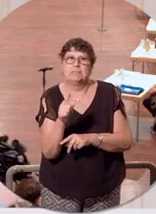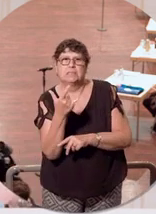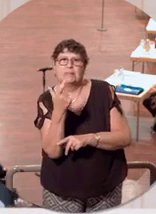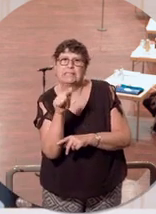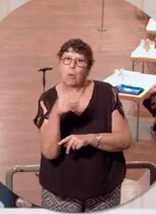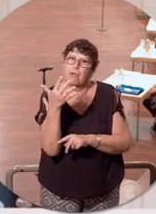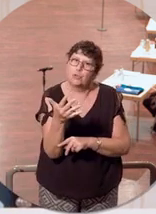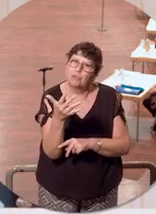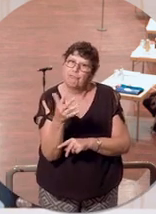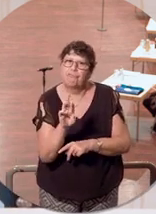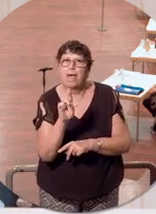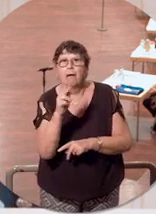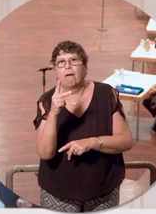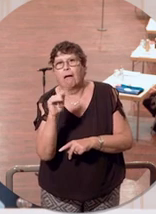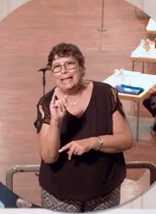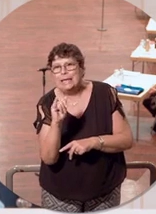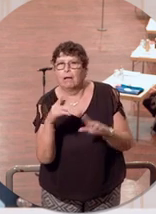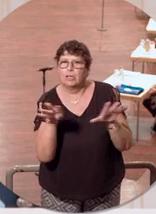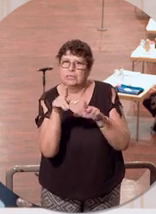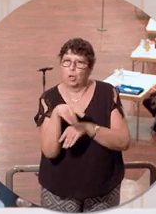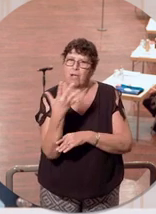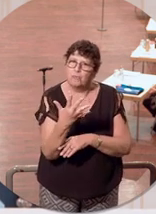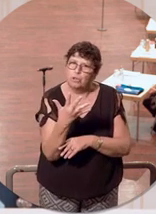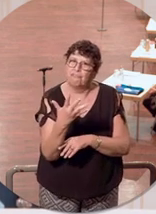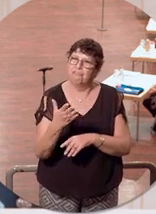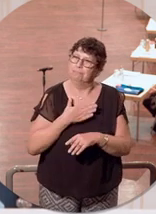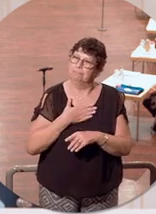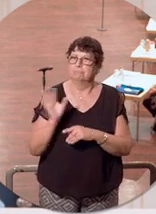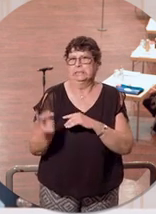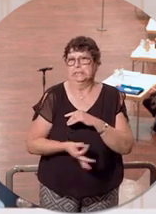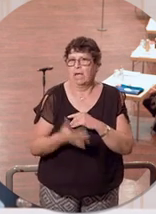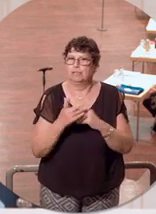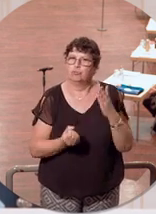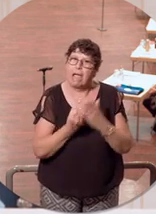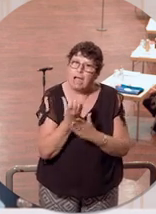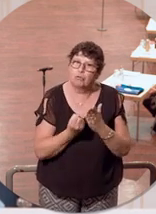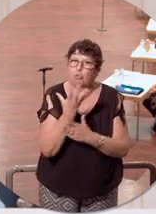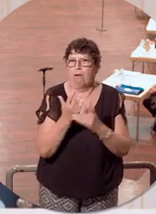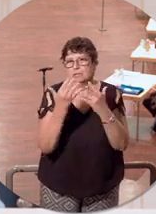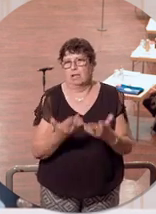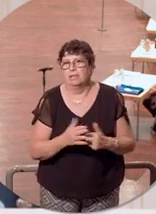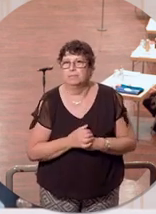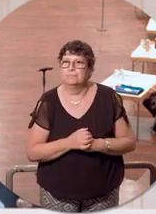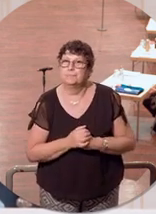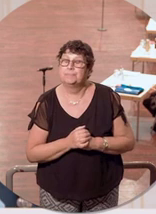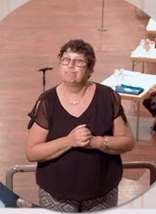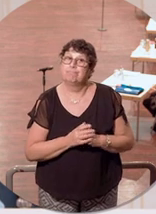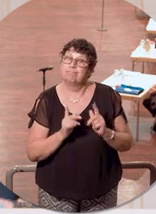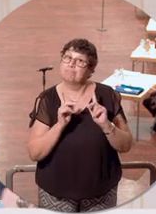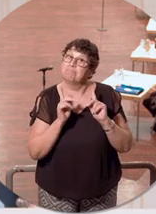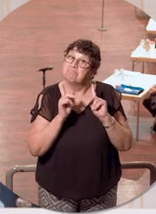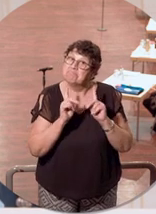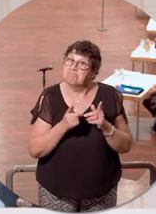laut RKI 19,5 nach unseren saarländischen aktuellsten Zahlen. Es ist also